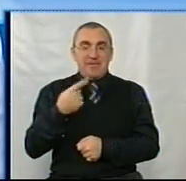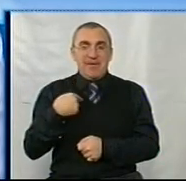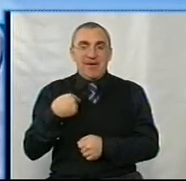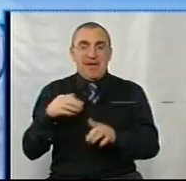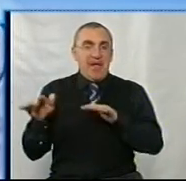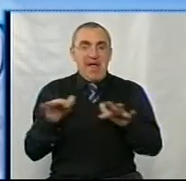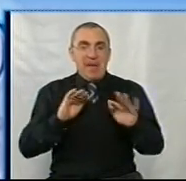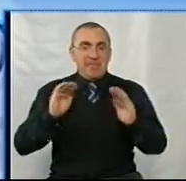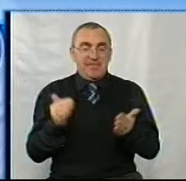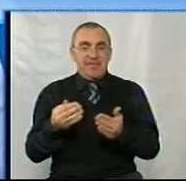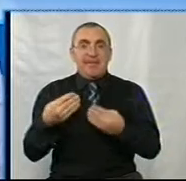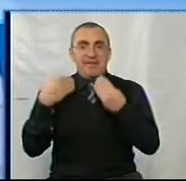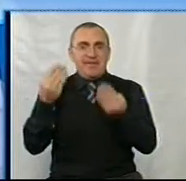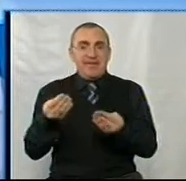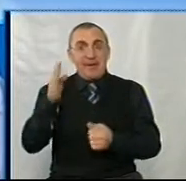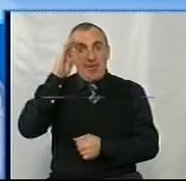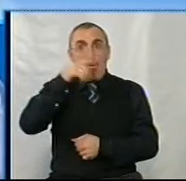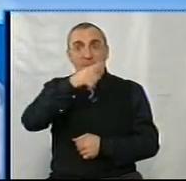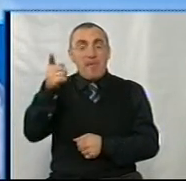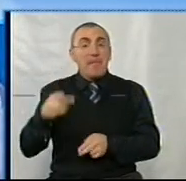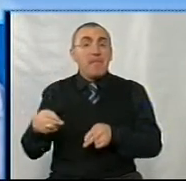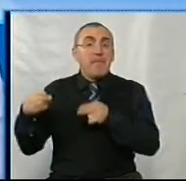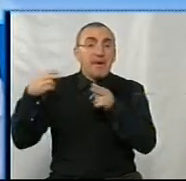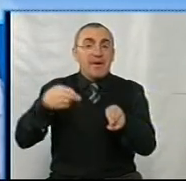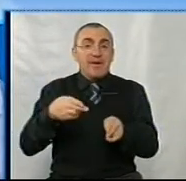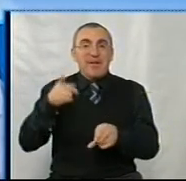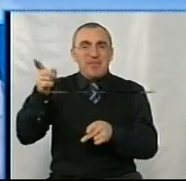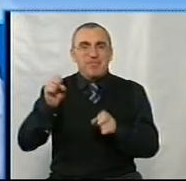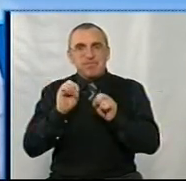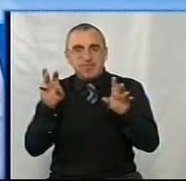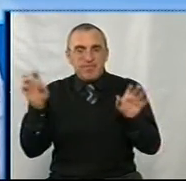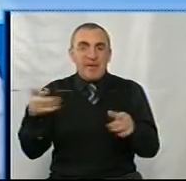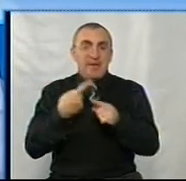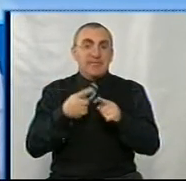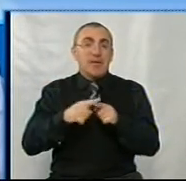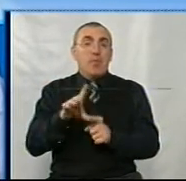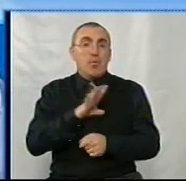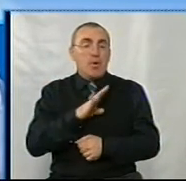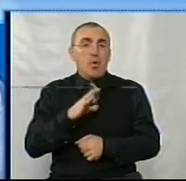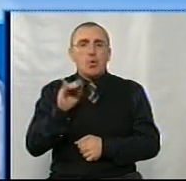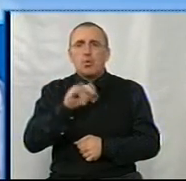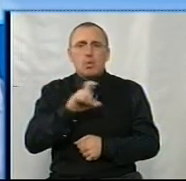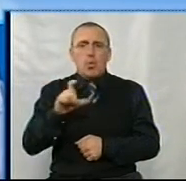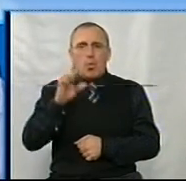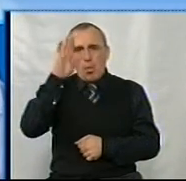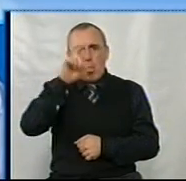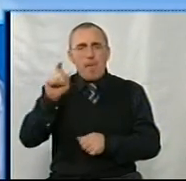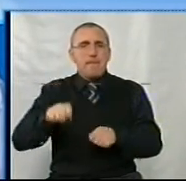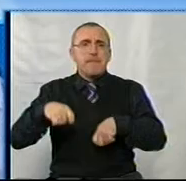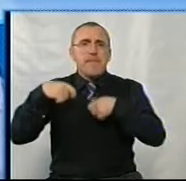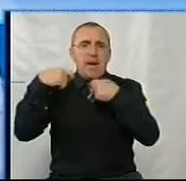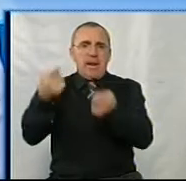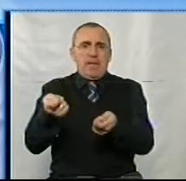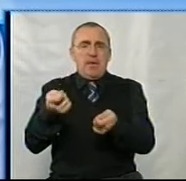епізоди, дала. Я кажу, ні, хлопцям, які приїхали з той пошарпаної, це саме, то це було дух, наскільки хлопцям передали